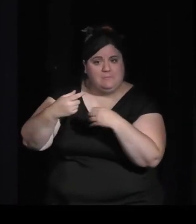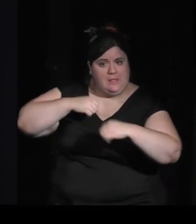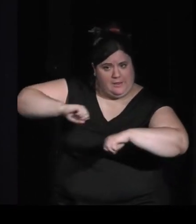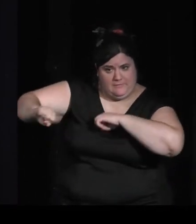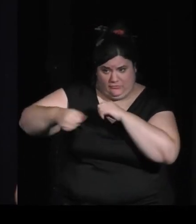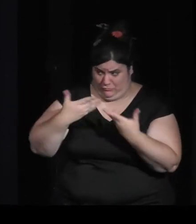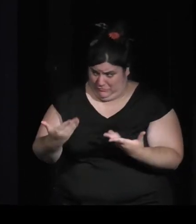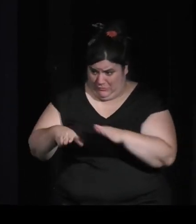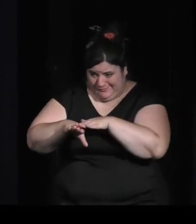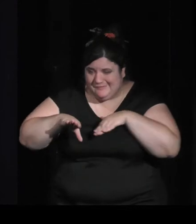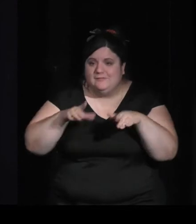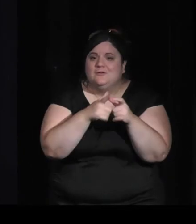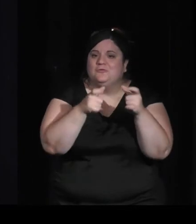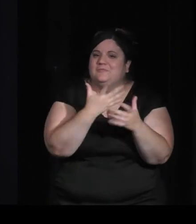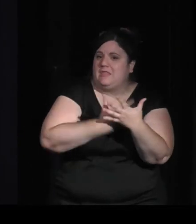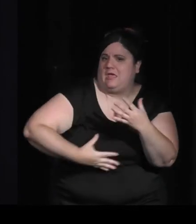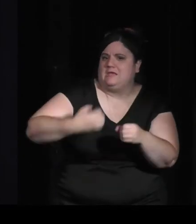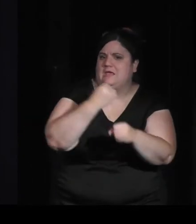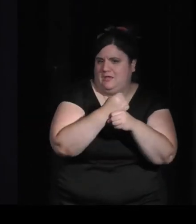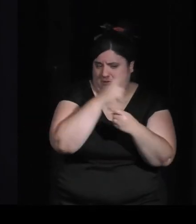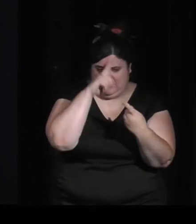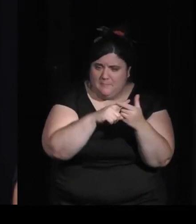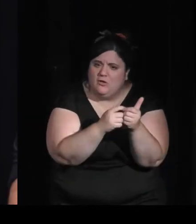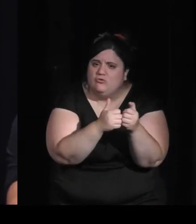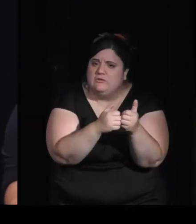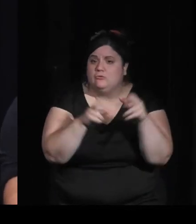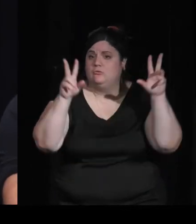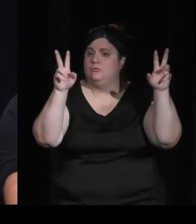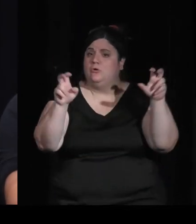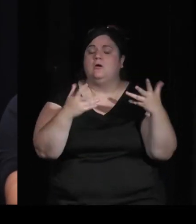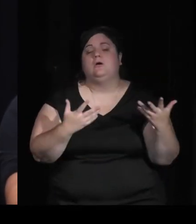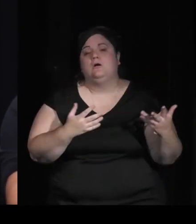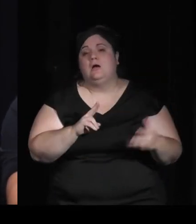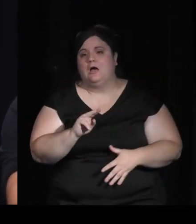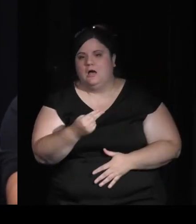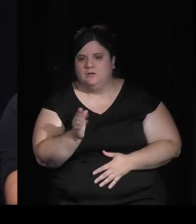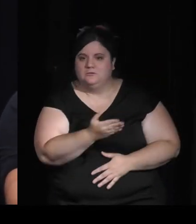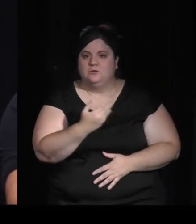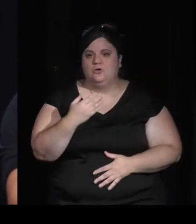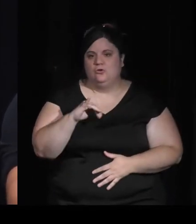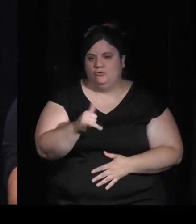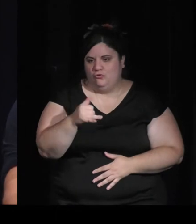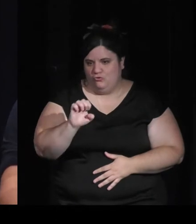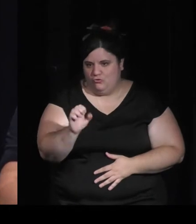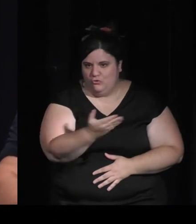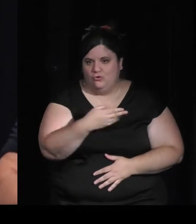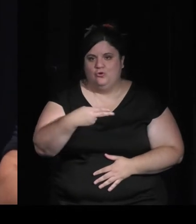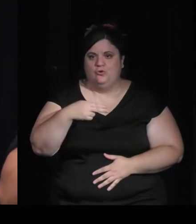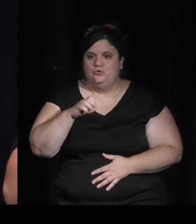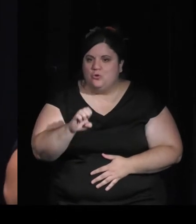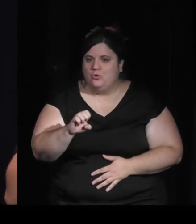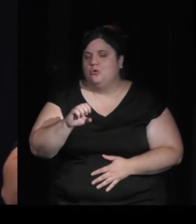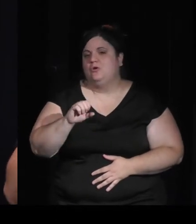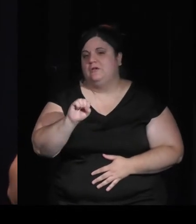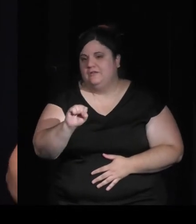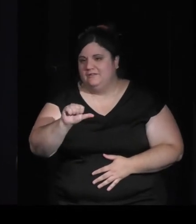un studio, un je ne sais quoi, c'est le nom du studio, un je ne sais quoi, très beau nom par ailleurs, pour produire votre premier jeu vidéo